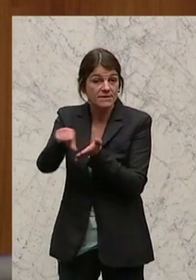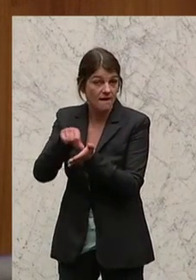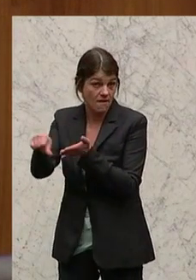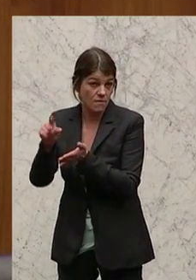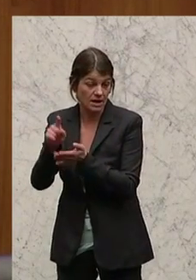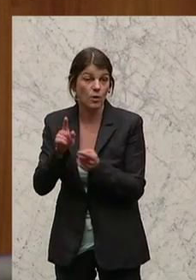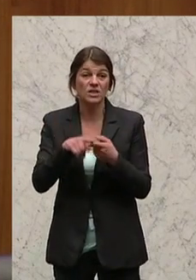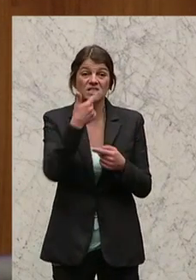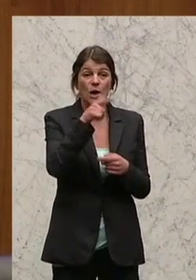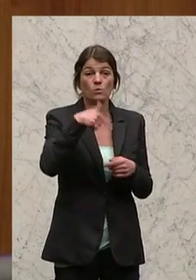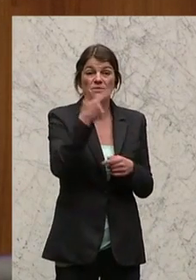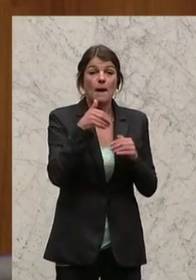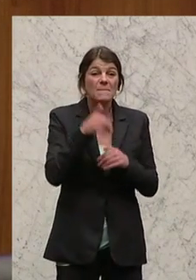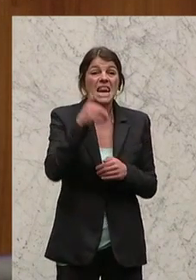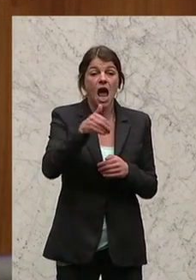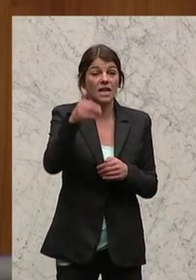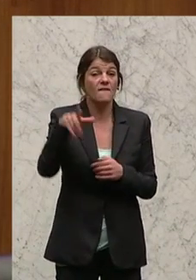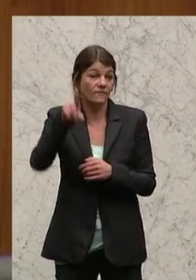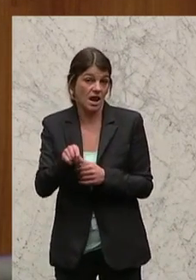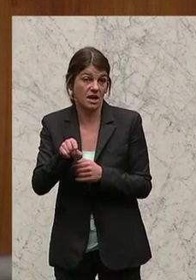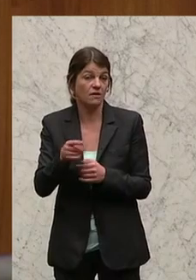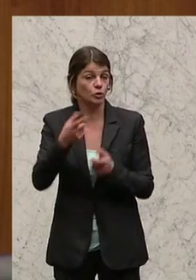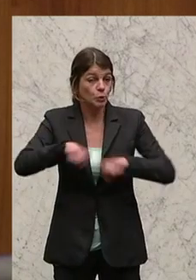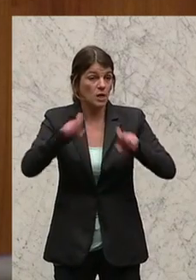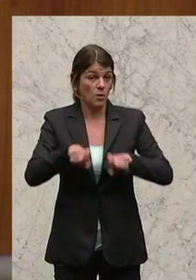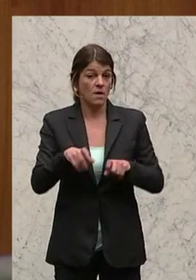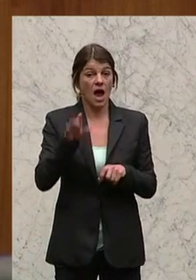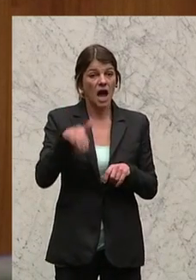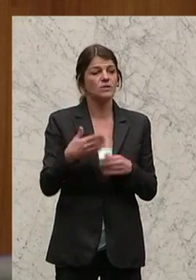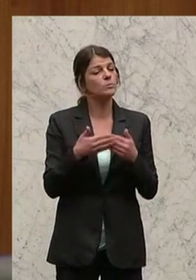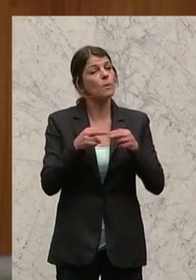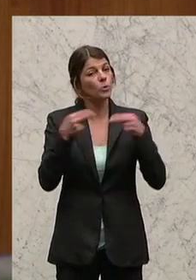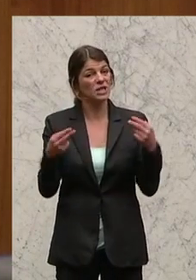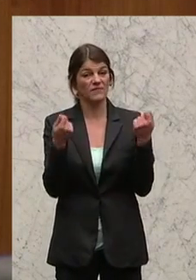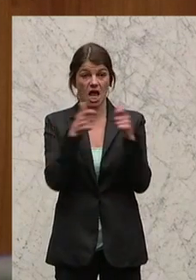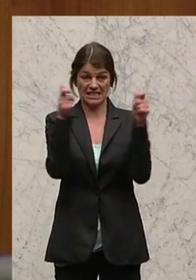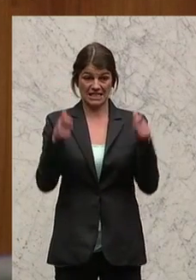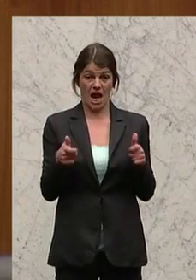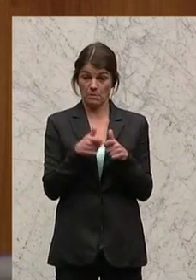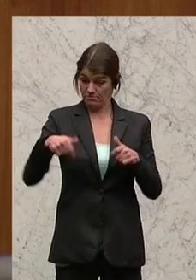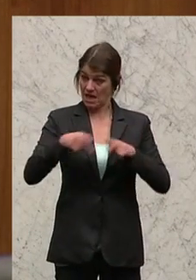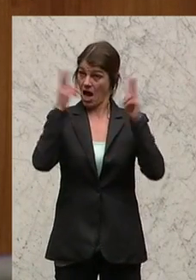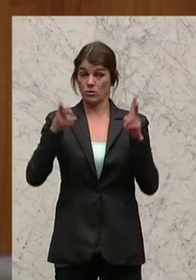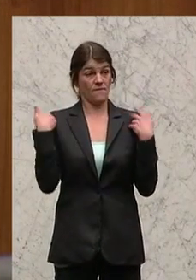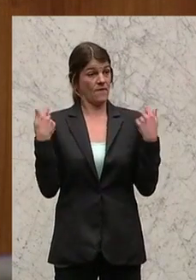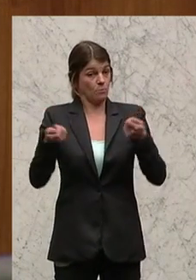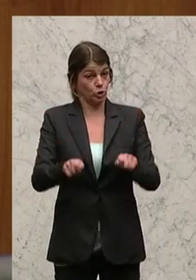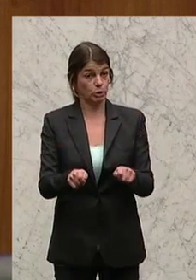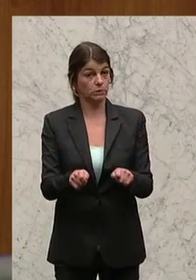und wir sind um 2,2 Milliarden geringer in der Verschuldung, wie wir sie im Bundesfinanzrahmen, der dieses Haus beschlossen hat,